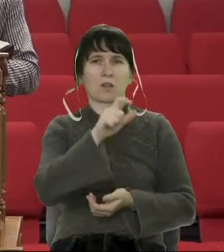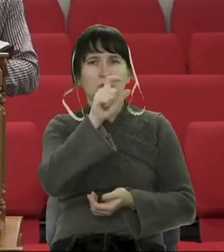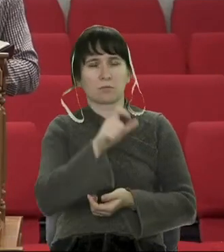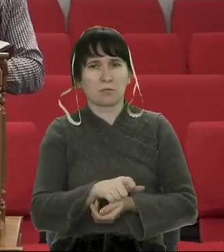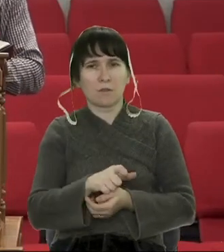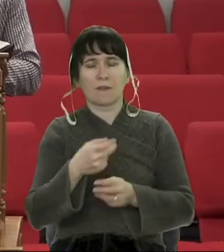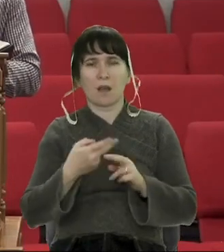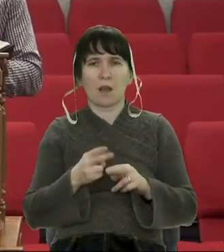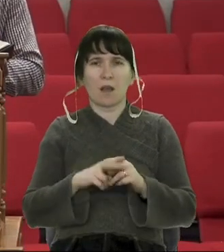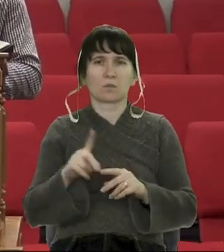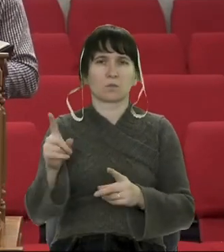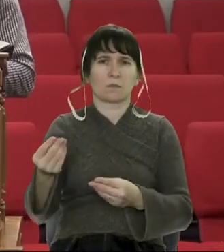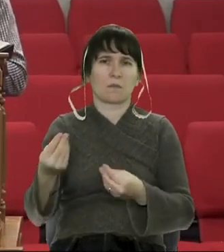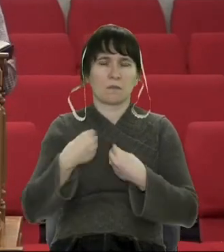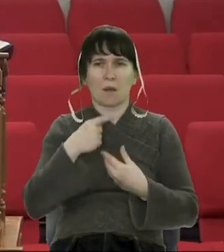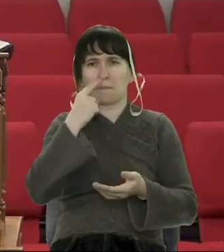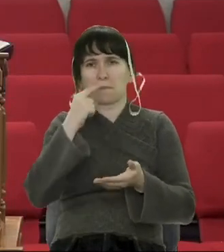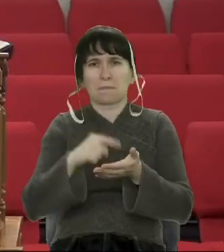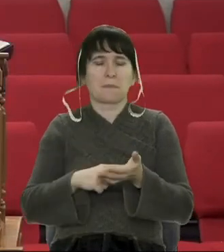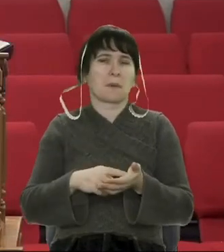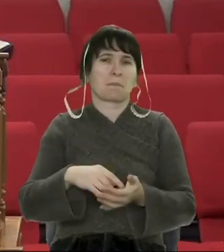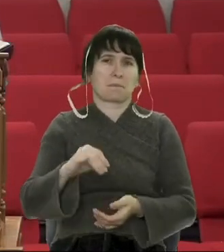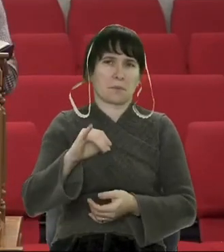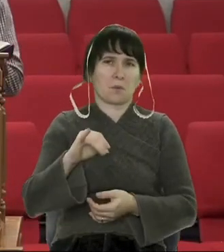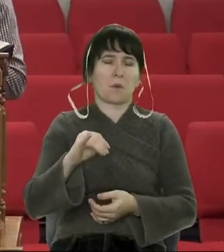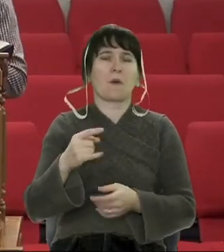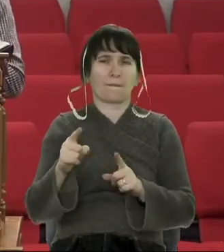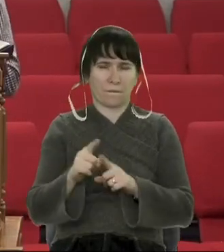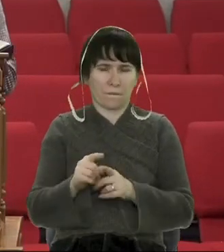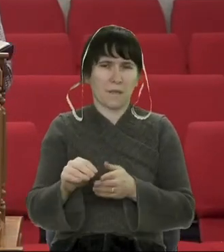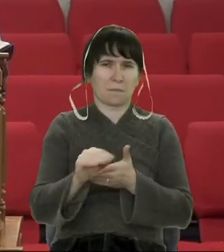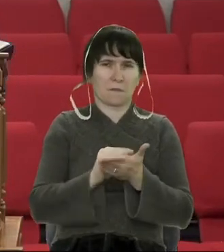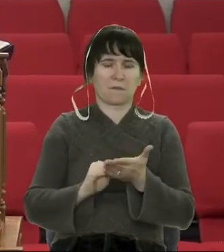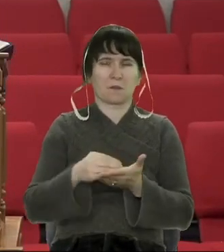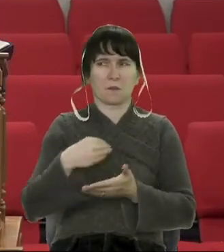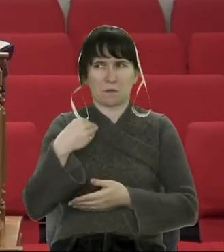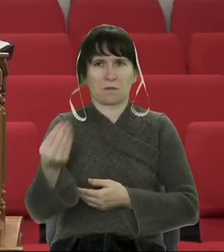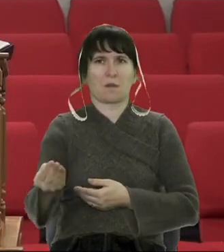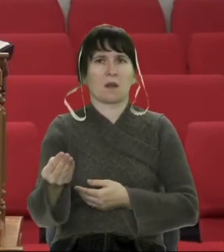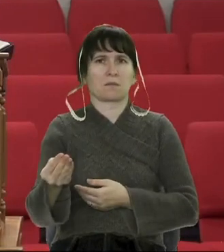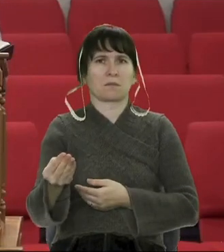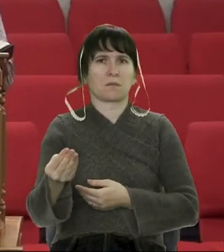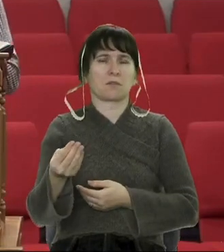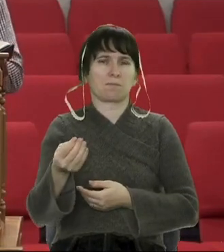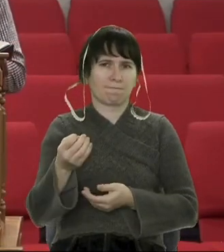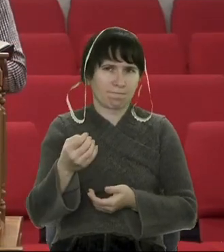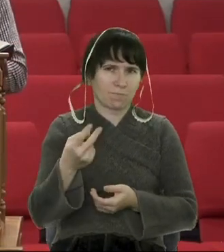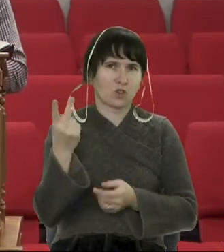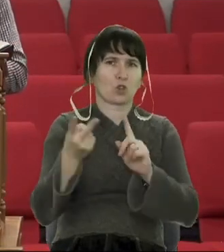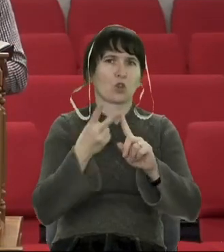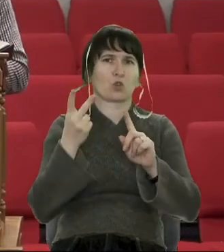негарне. І вкрай бути обережним і розсудливою з людиною,